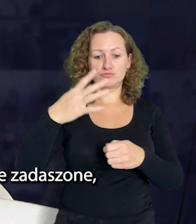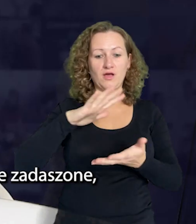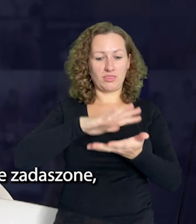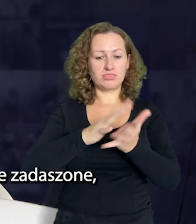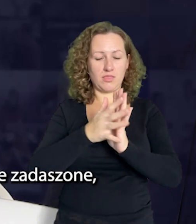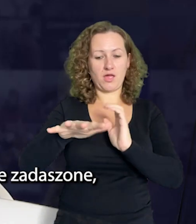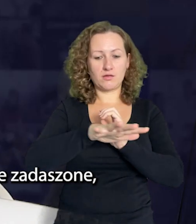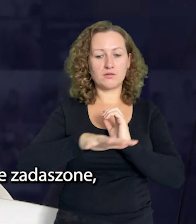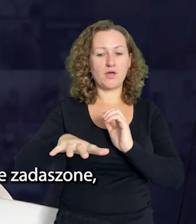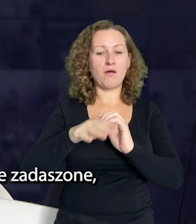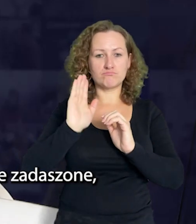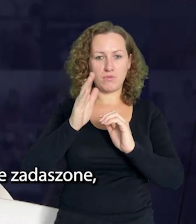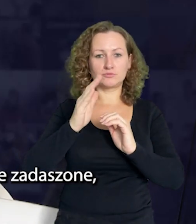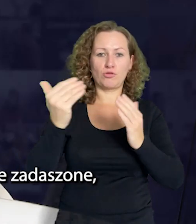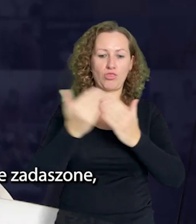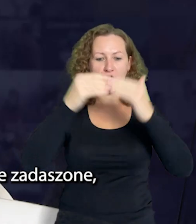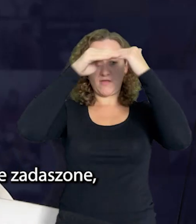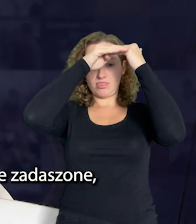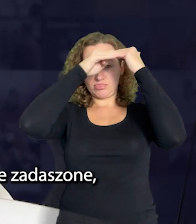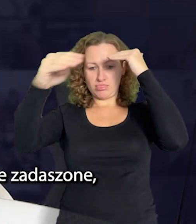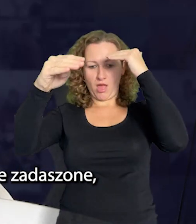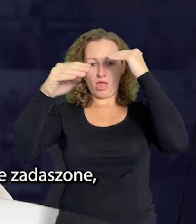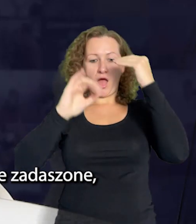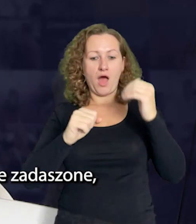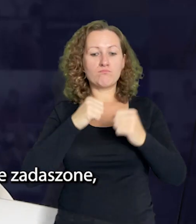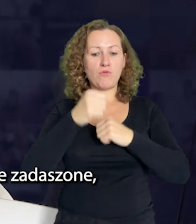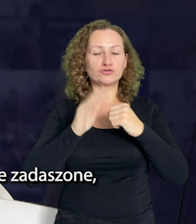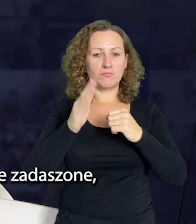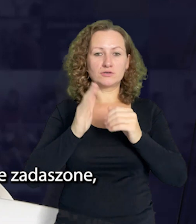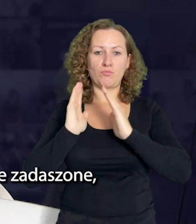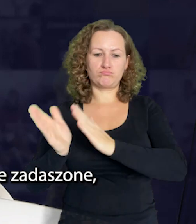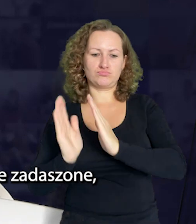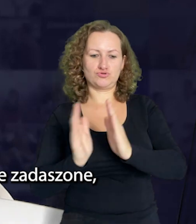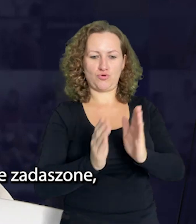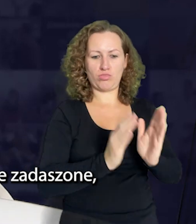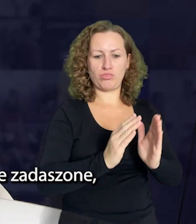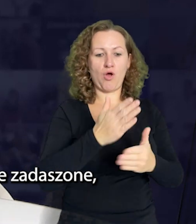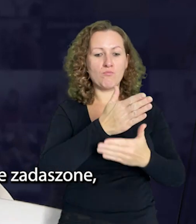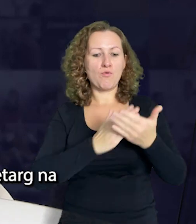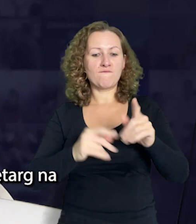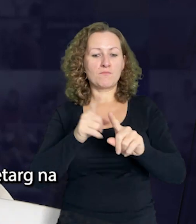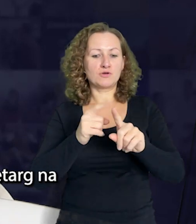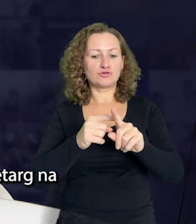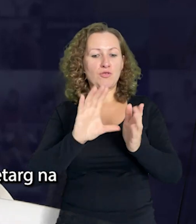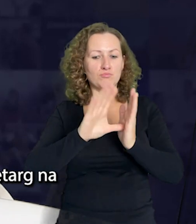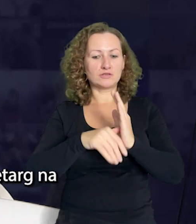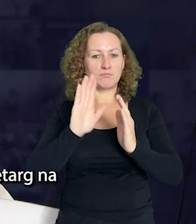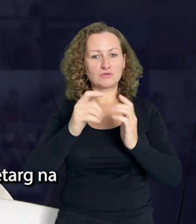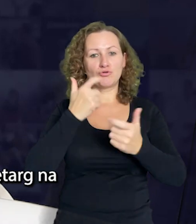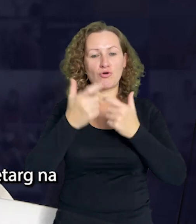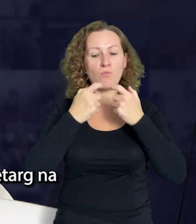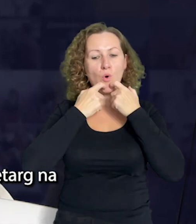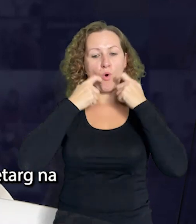Już w 2024 roku targowisko w Starogardzie Gdańskim zostanie zadaszone, a boksy będą bardziej uporządkowane. Do połowy